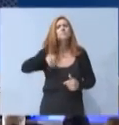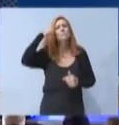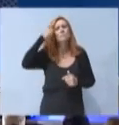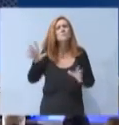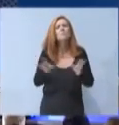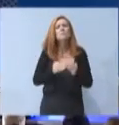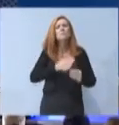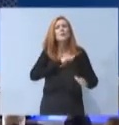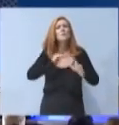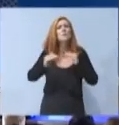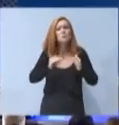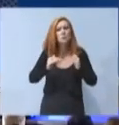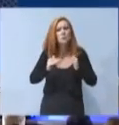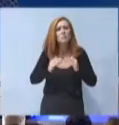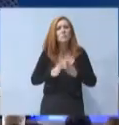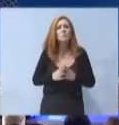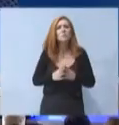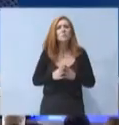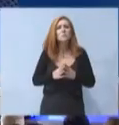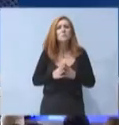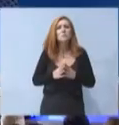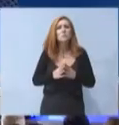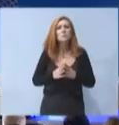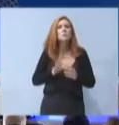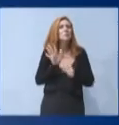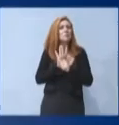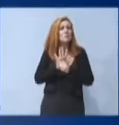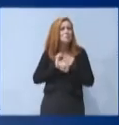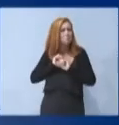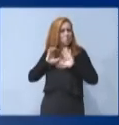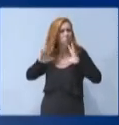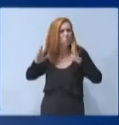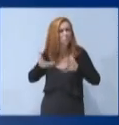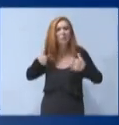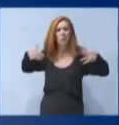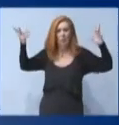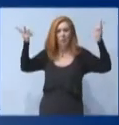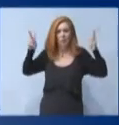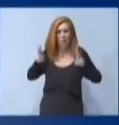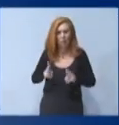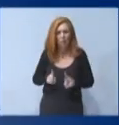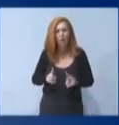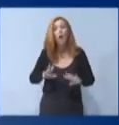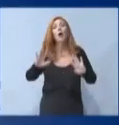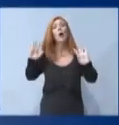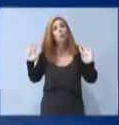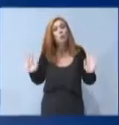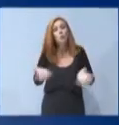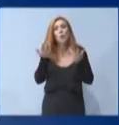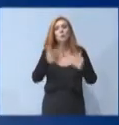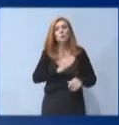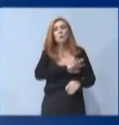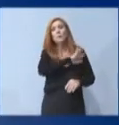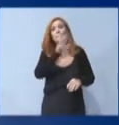ακολουθεί την αποκλιμάκωση της πανδημίας. Έτσι, παραμένει τουλάχιστον μέχρι